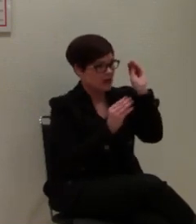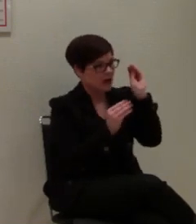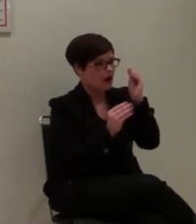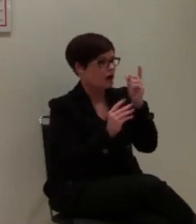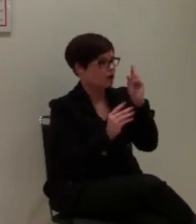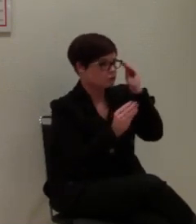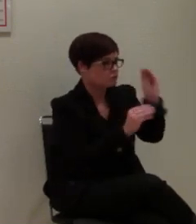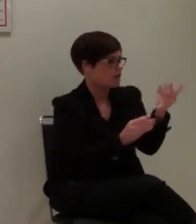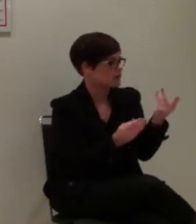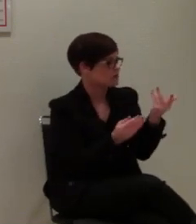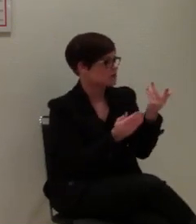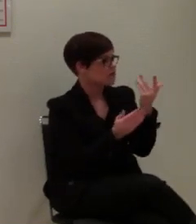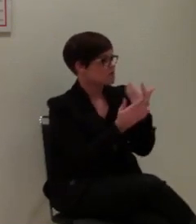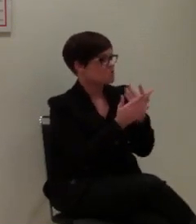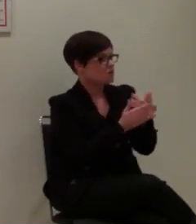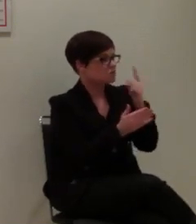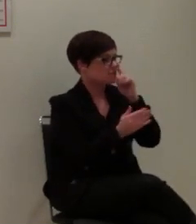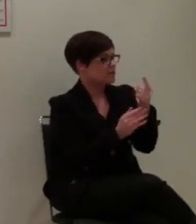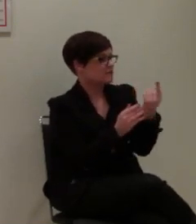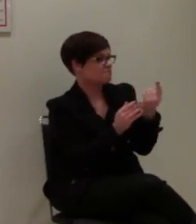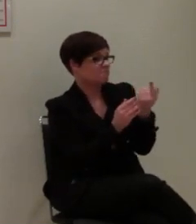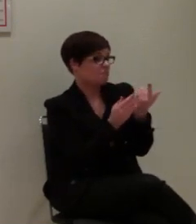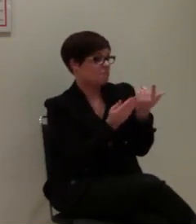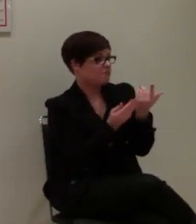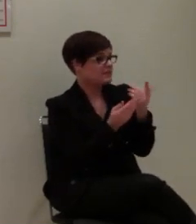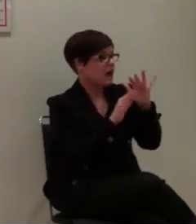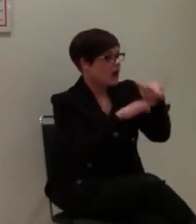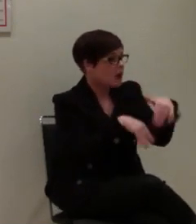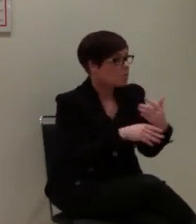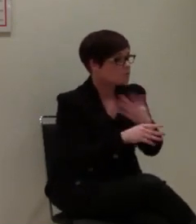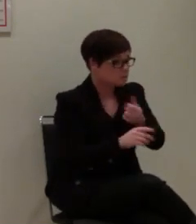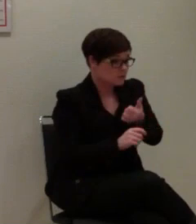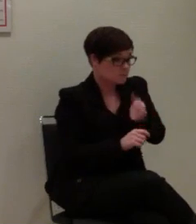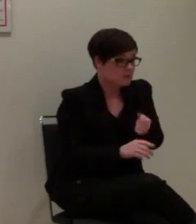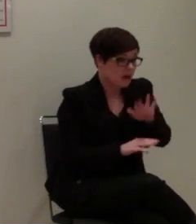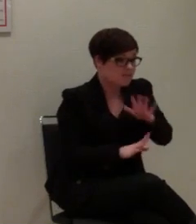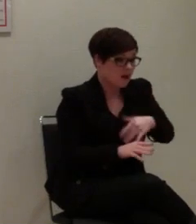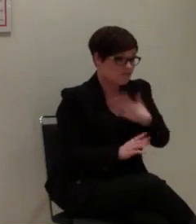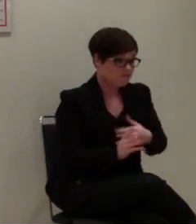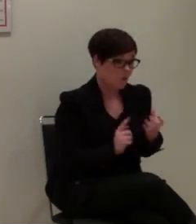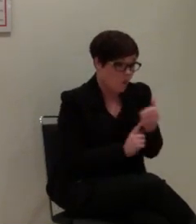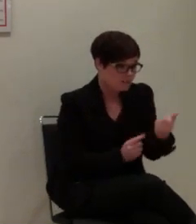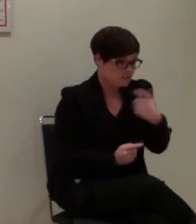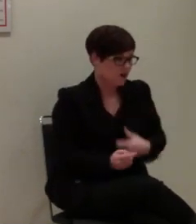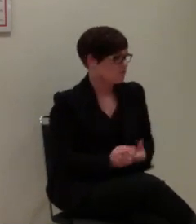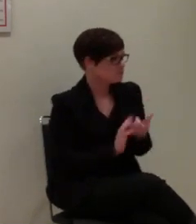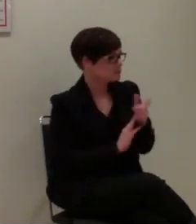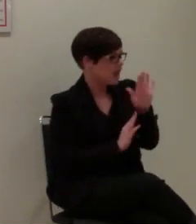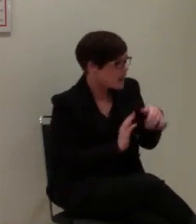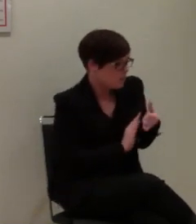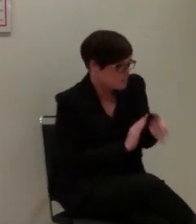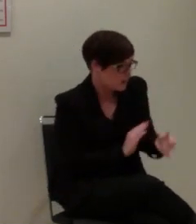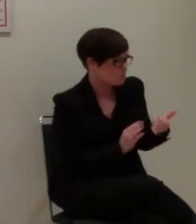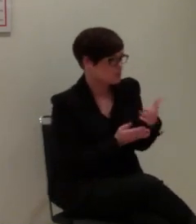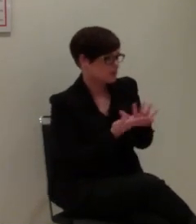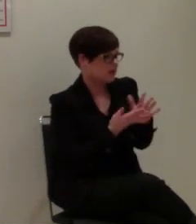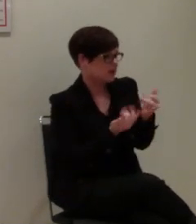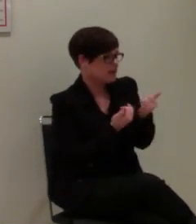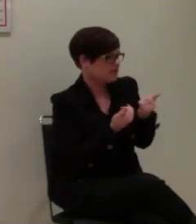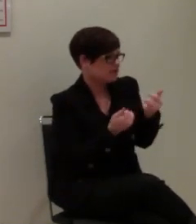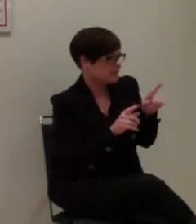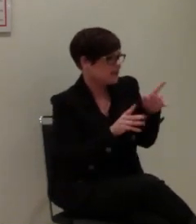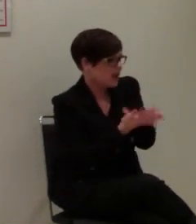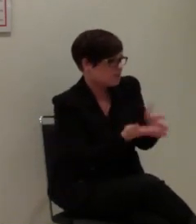Und wenn dann nochmal so quasi diese Erlaubnis gegeben werden muss, ja, ihr könnt mich gerne orten, in welcher Form das dann